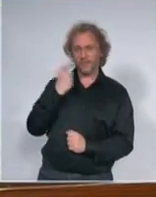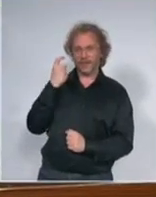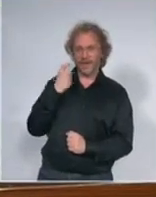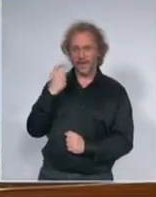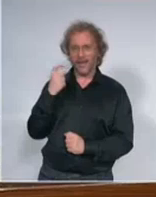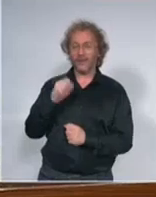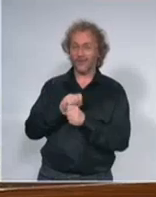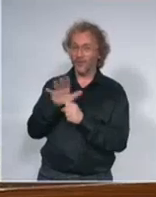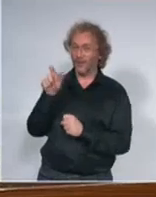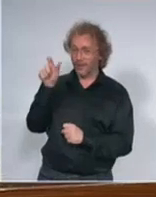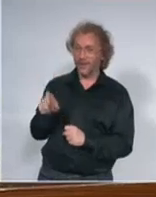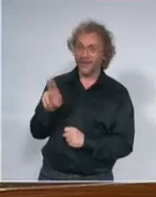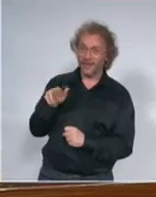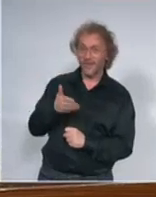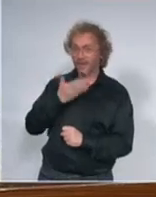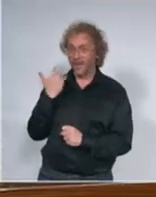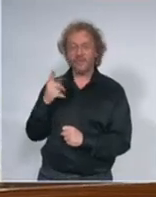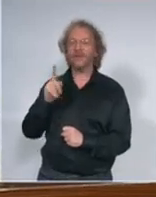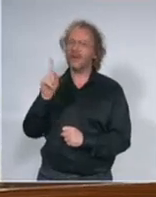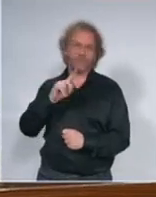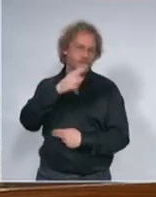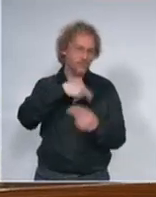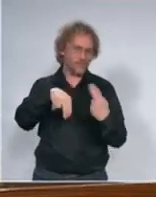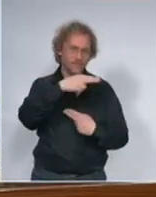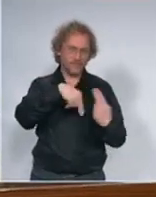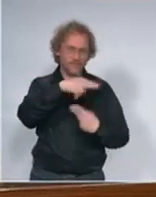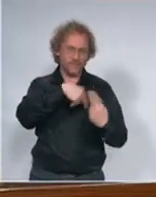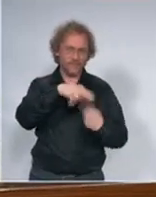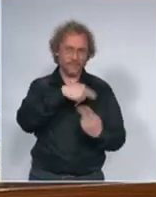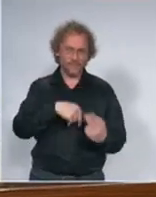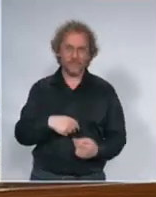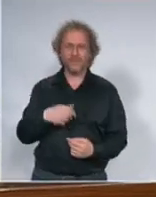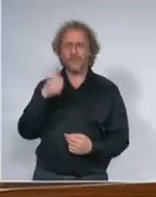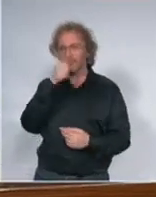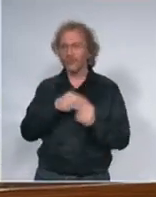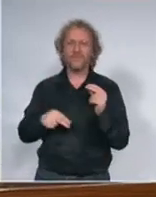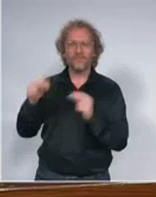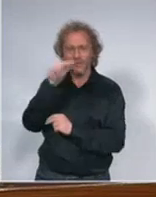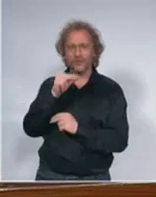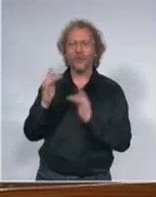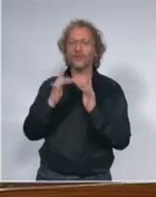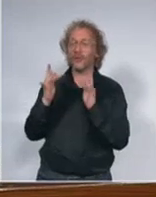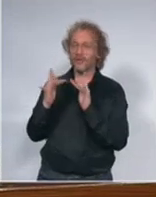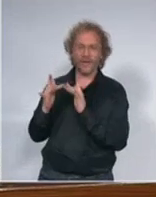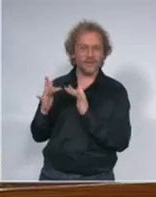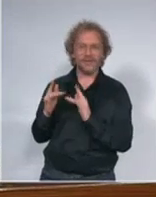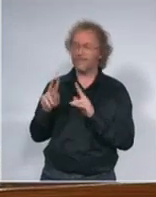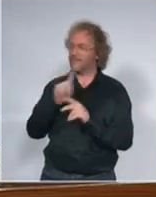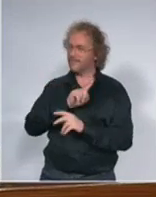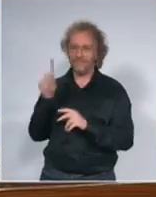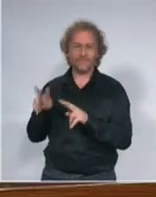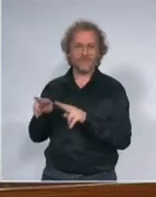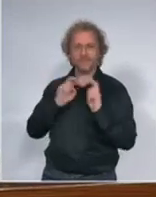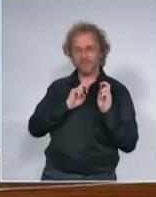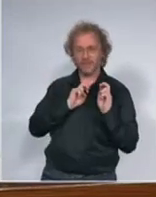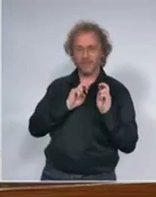da se ne kreće da što više smanji kontakte ona će da bude i jeste